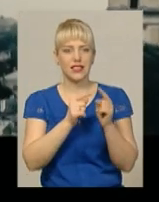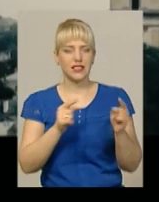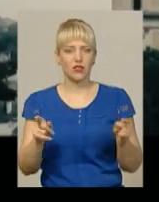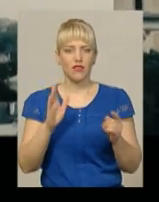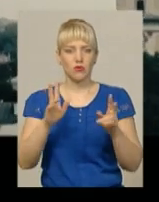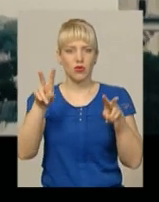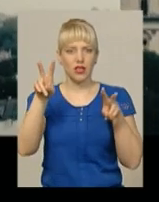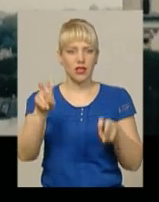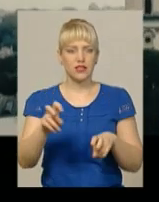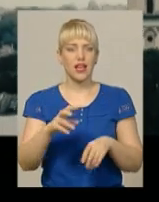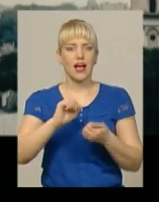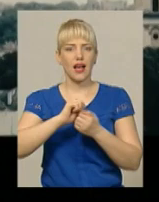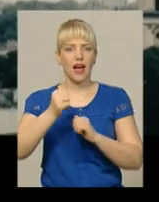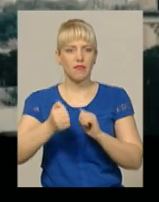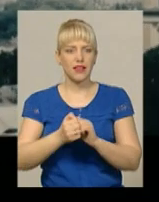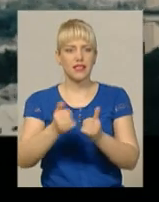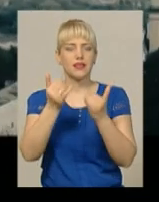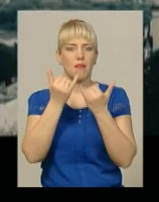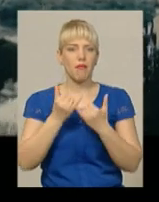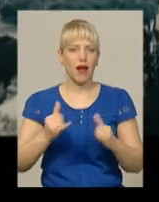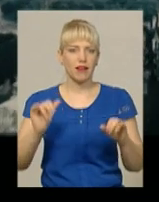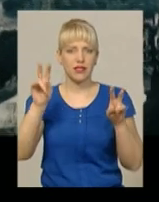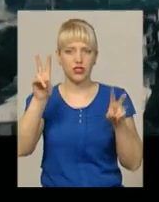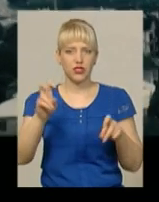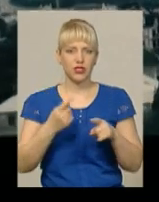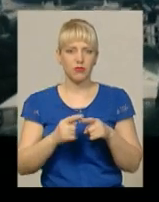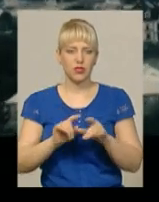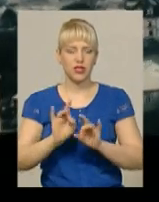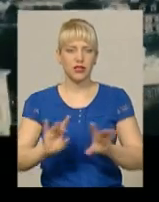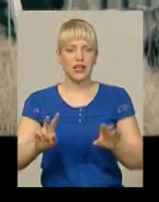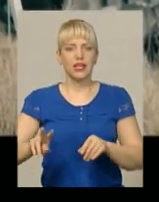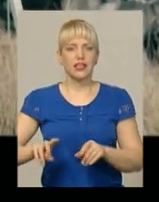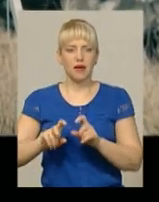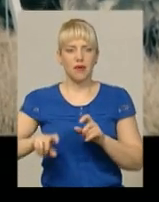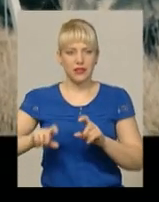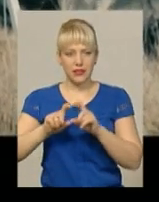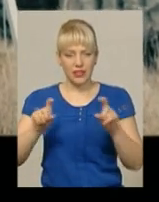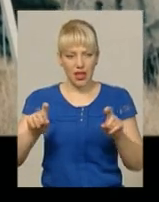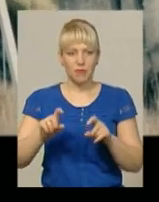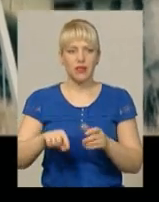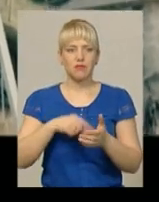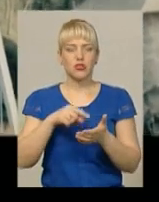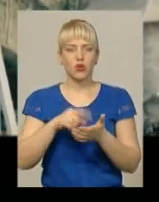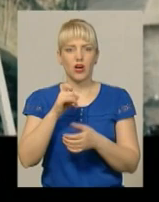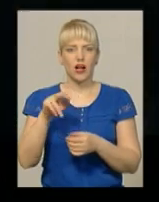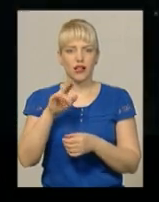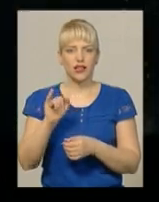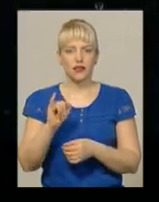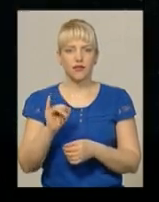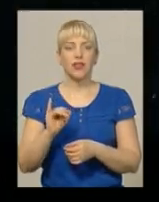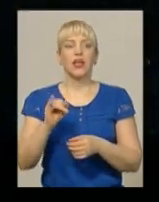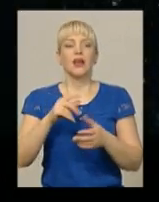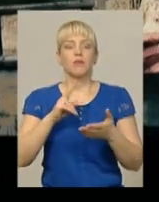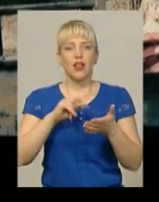назву «Кам'янець магічний». Про це нам повідомила директор департаменту гуманітарної політики міської ради Альона Кузема. У день відкриття